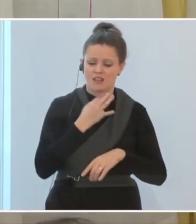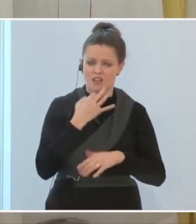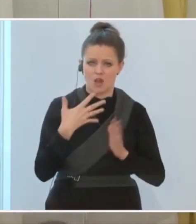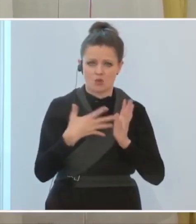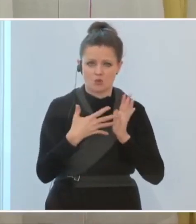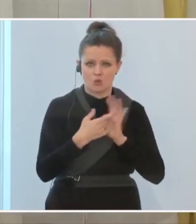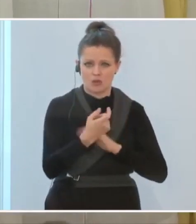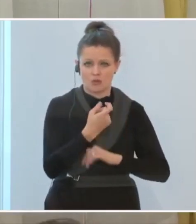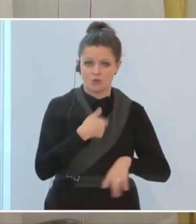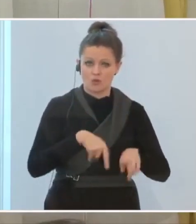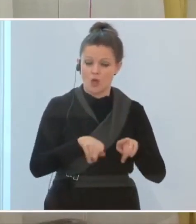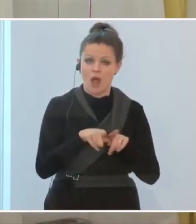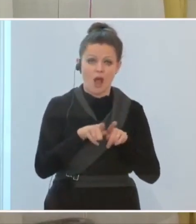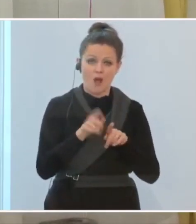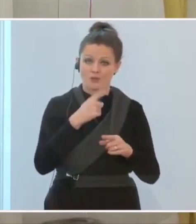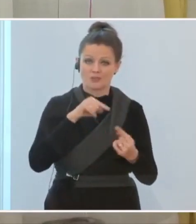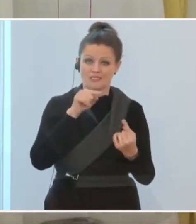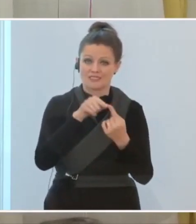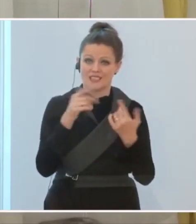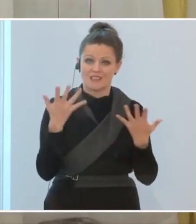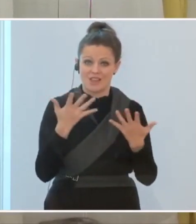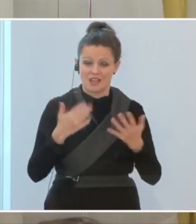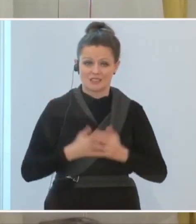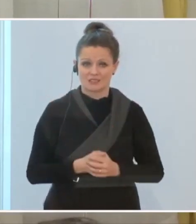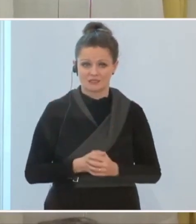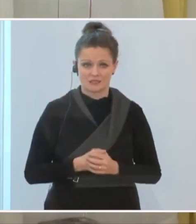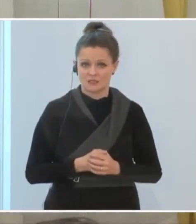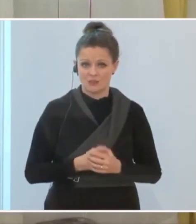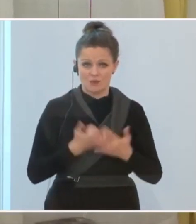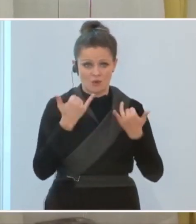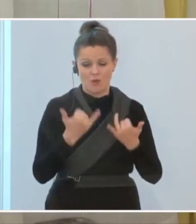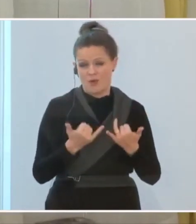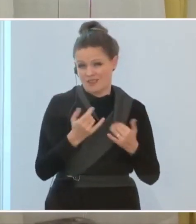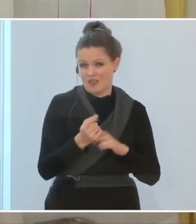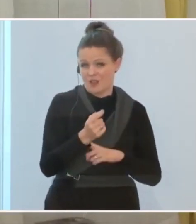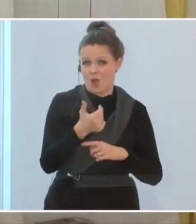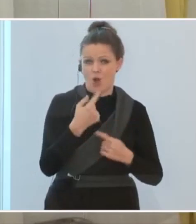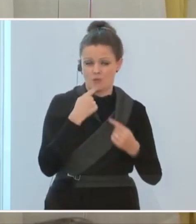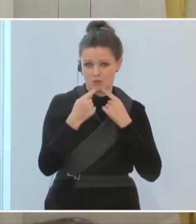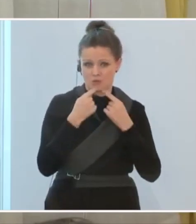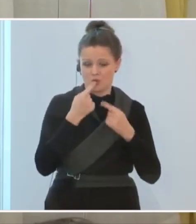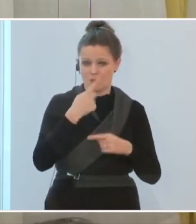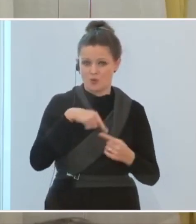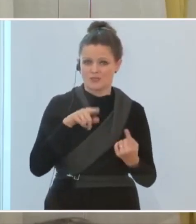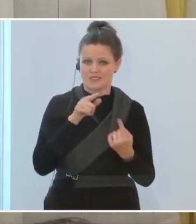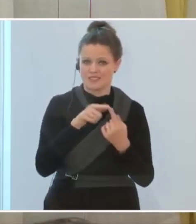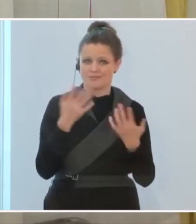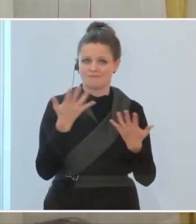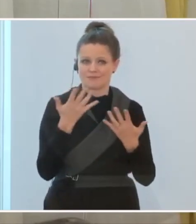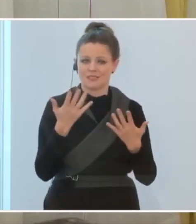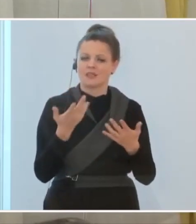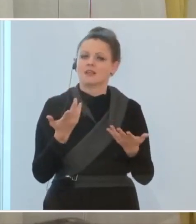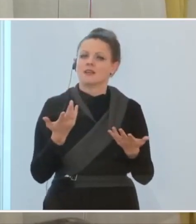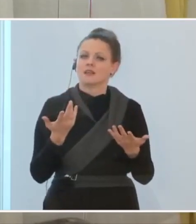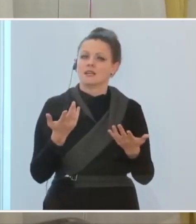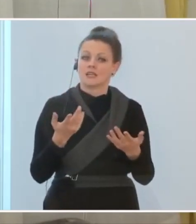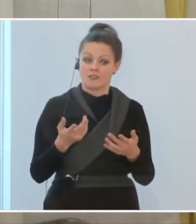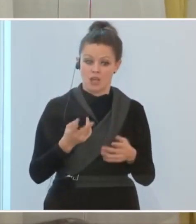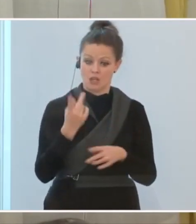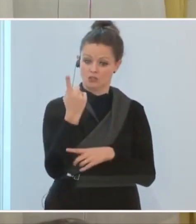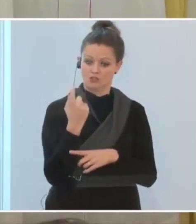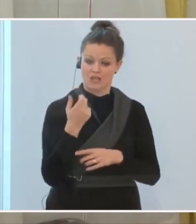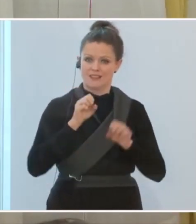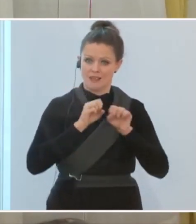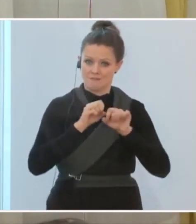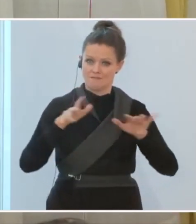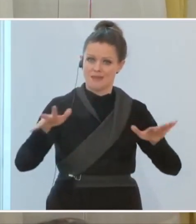natürlich eine Absicht ist, das haben wir heute noch wenig darüber gesprochen, wir haben ja jetzt den Start der Massentestungen